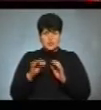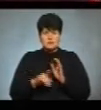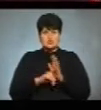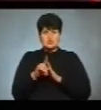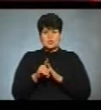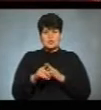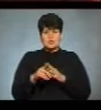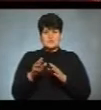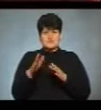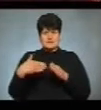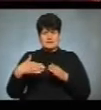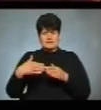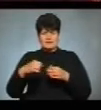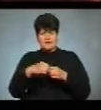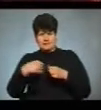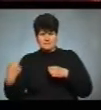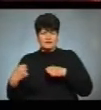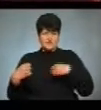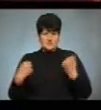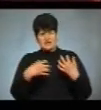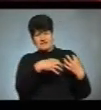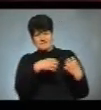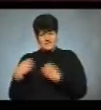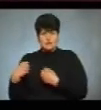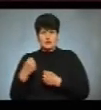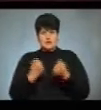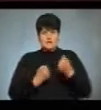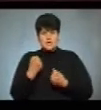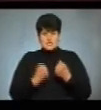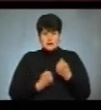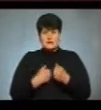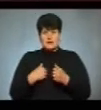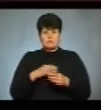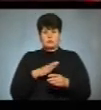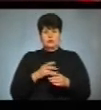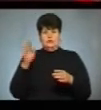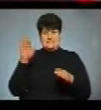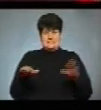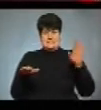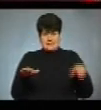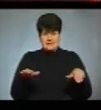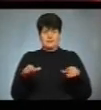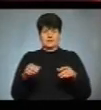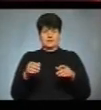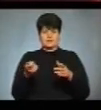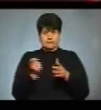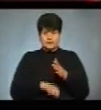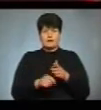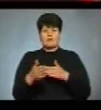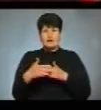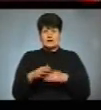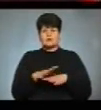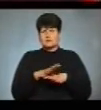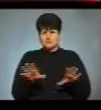за дверки, намагалися відкрити дверки та витняти водія з автомобіля. Але нами було заблоковано двері, з метою уникнути